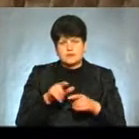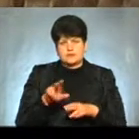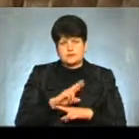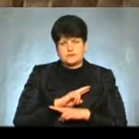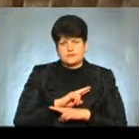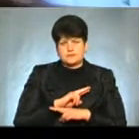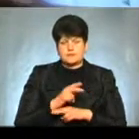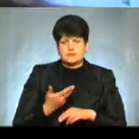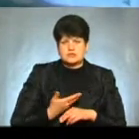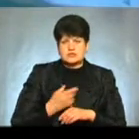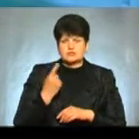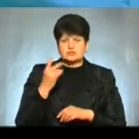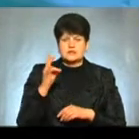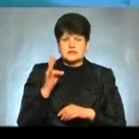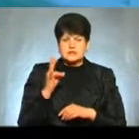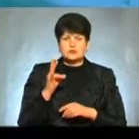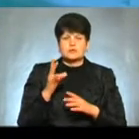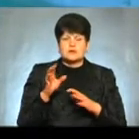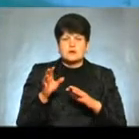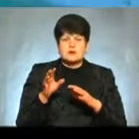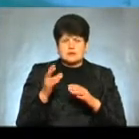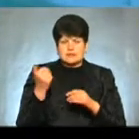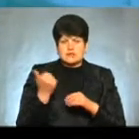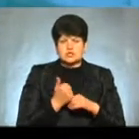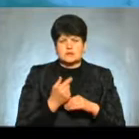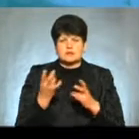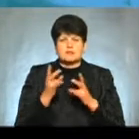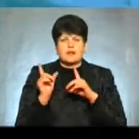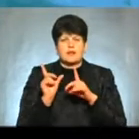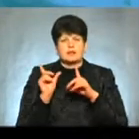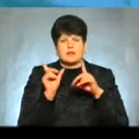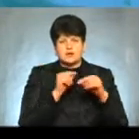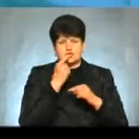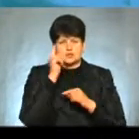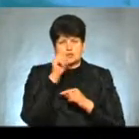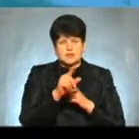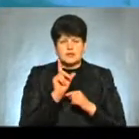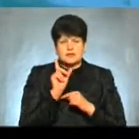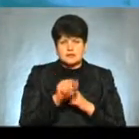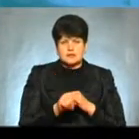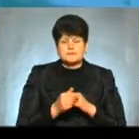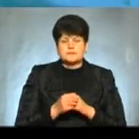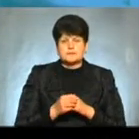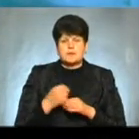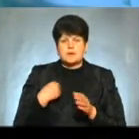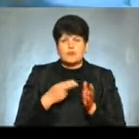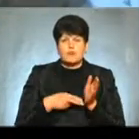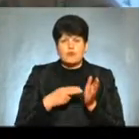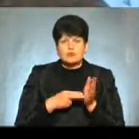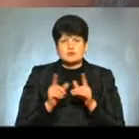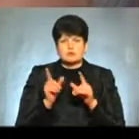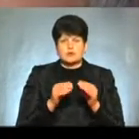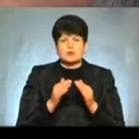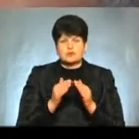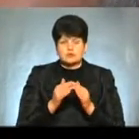прожили неділю, почали нас далі вакурувати, кажуть, треба їхати далі А ми поїзді, коротше, поїхали